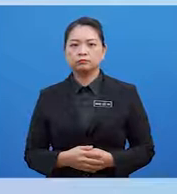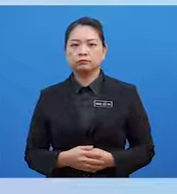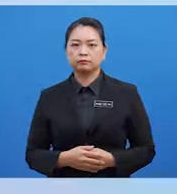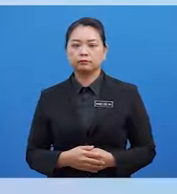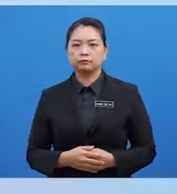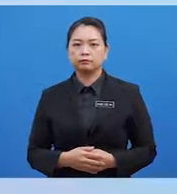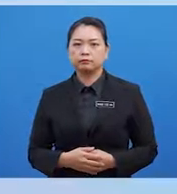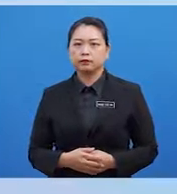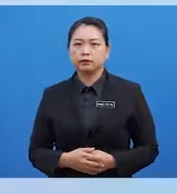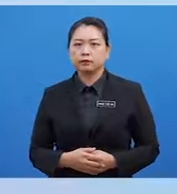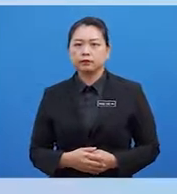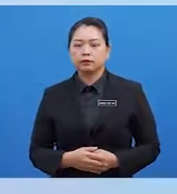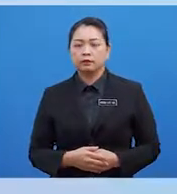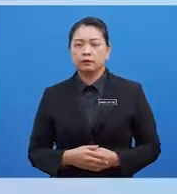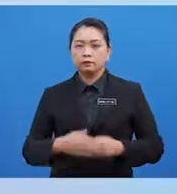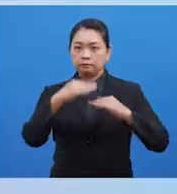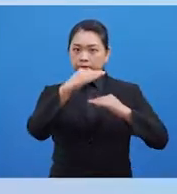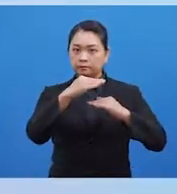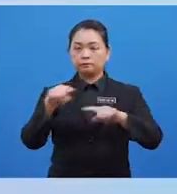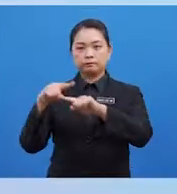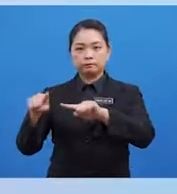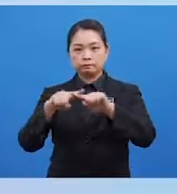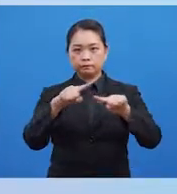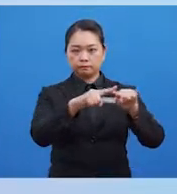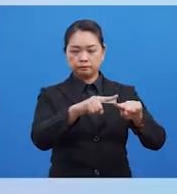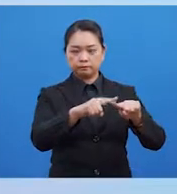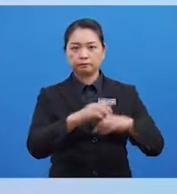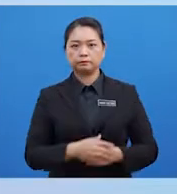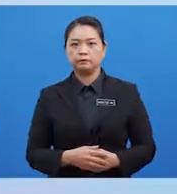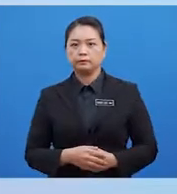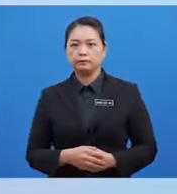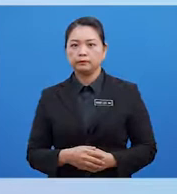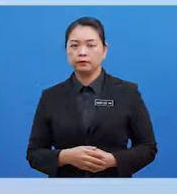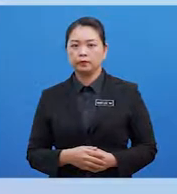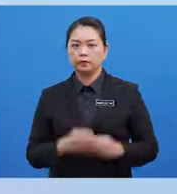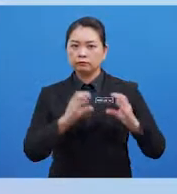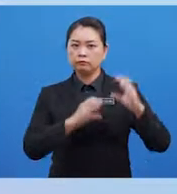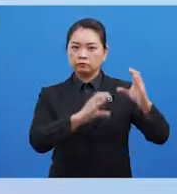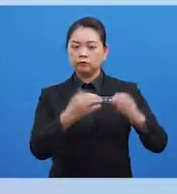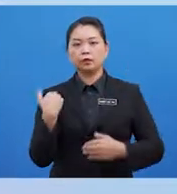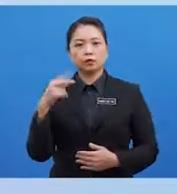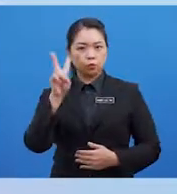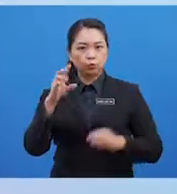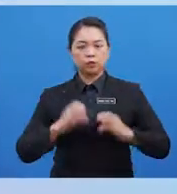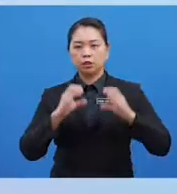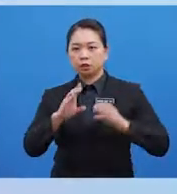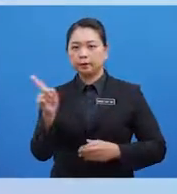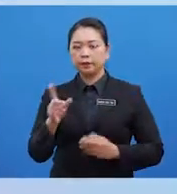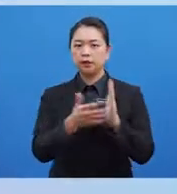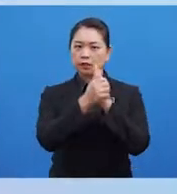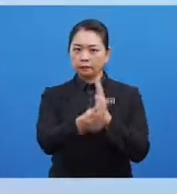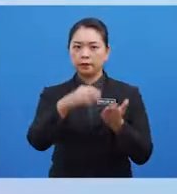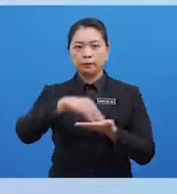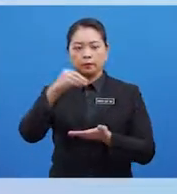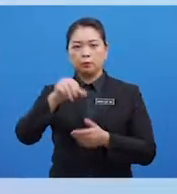kepelbagaian Yang diperkenalkan oleh jintai Mencadangkan bahawa terdapat dua cara Di mana kemahiran